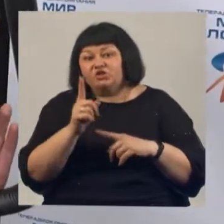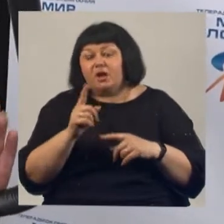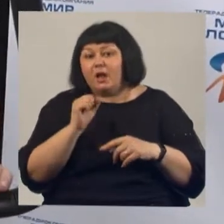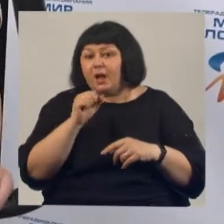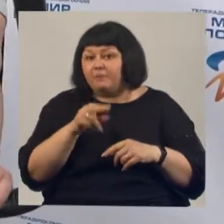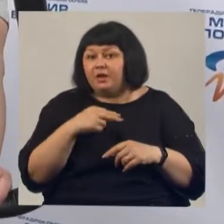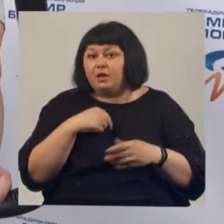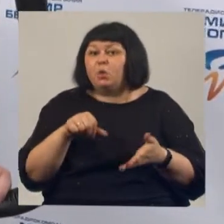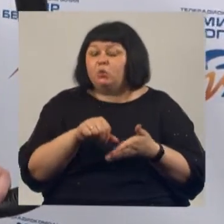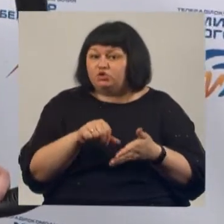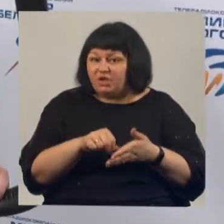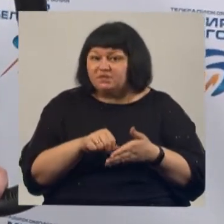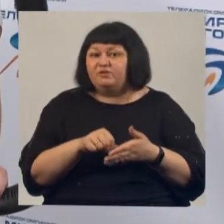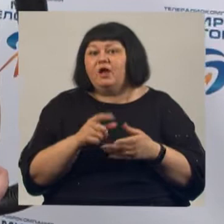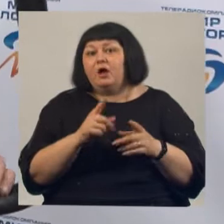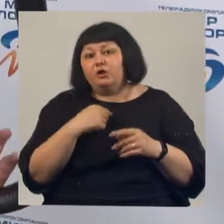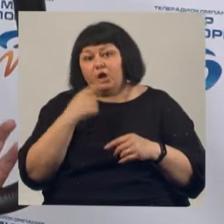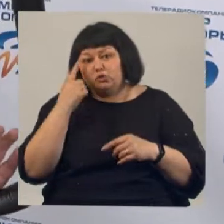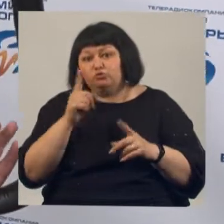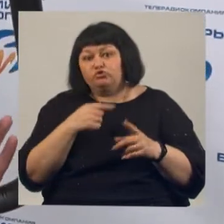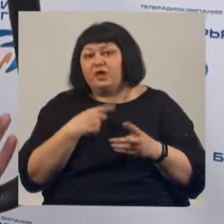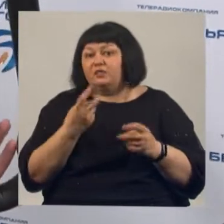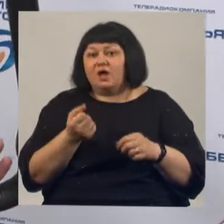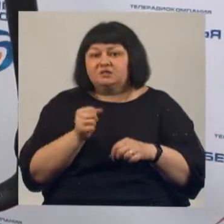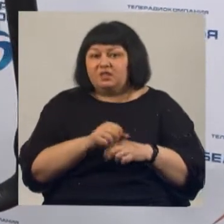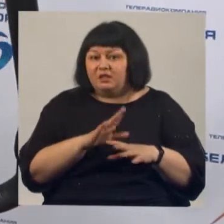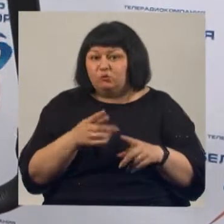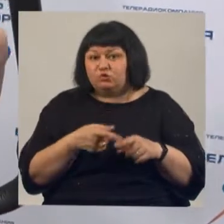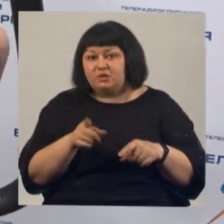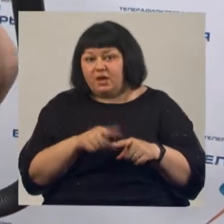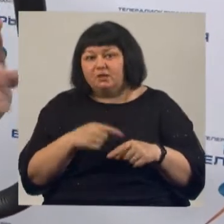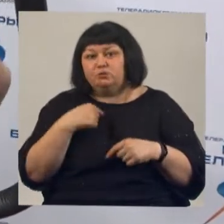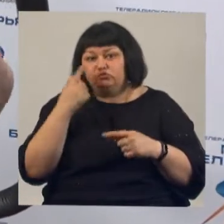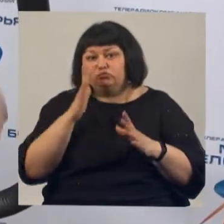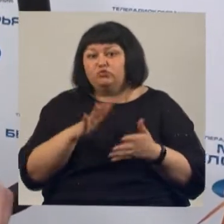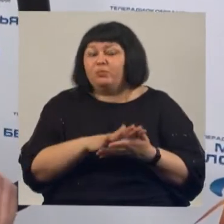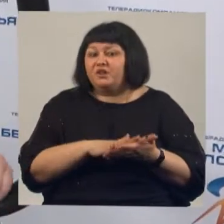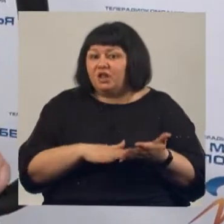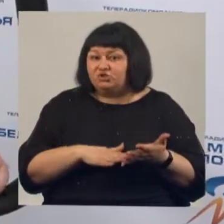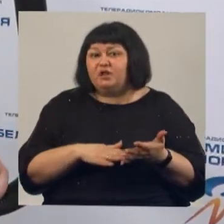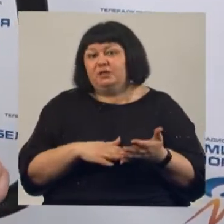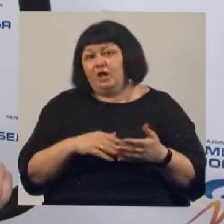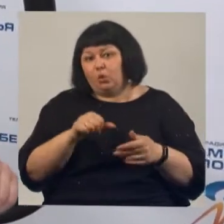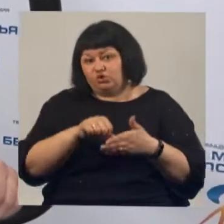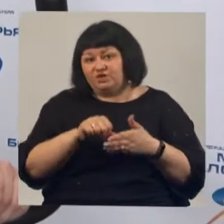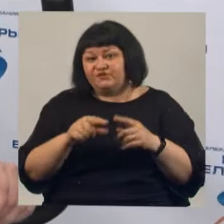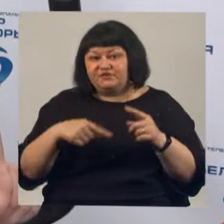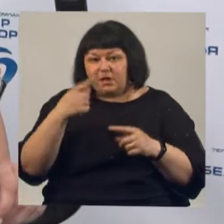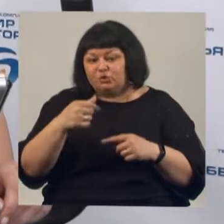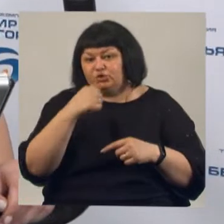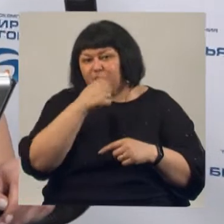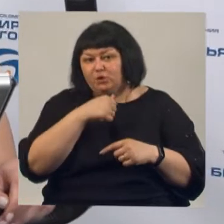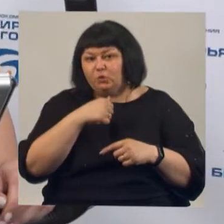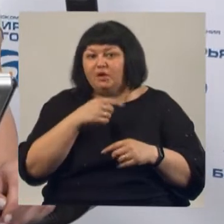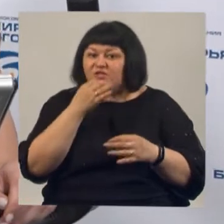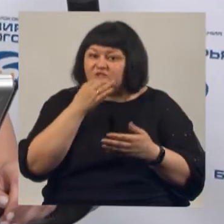поучаствовала и я. Я думаю, что на этом я не остановлюсь. Буду продолжать и дальше участвовать в следующем году. Скажи, вот на твой взгляд,